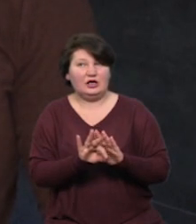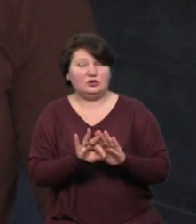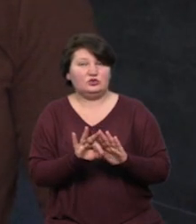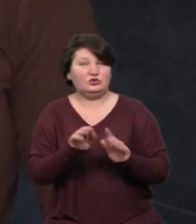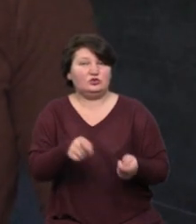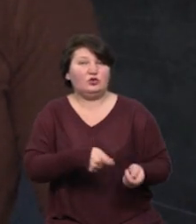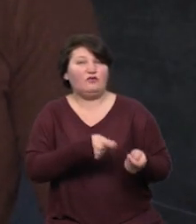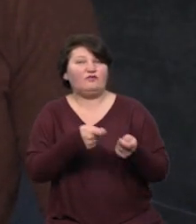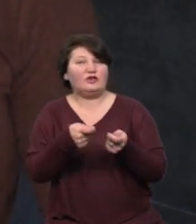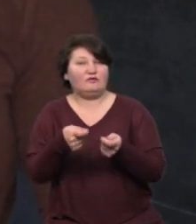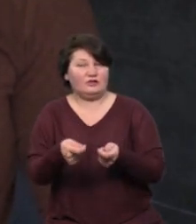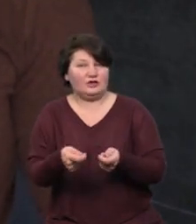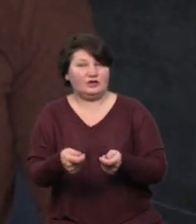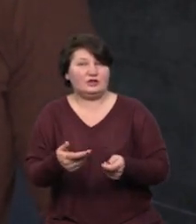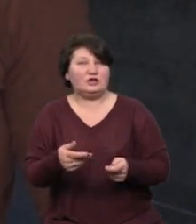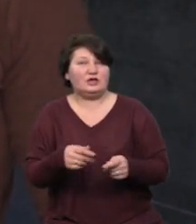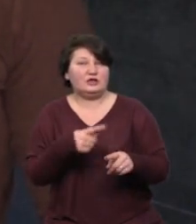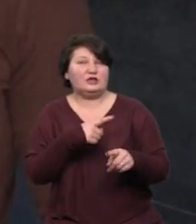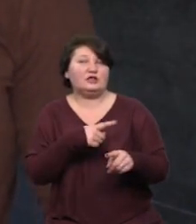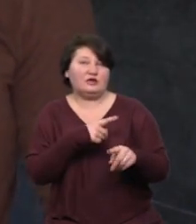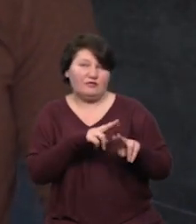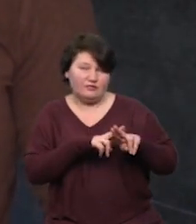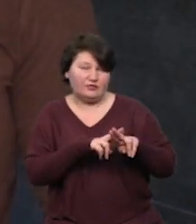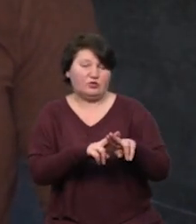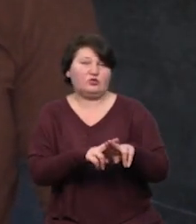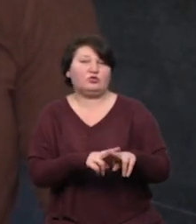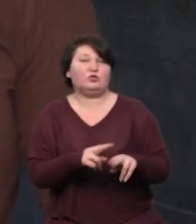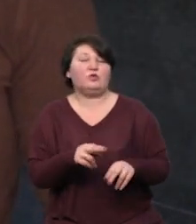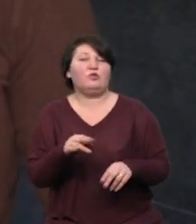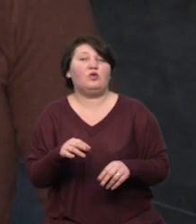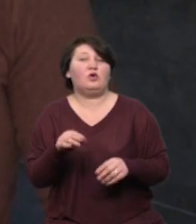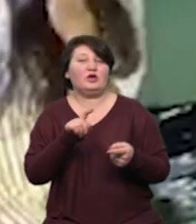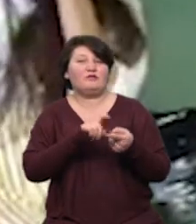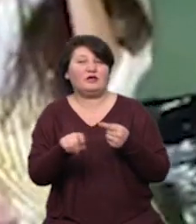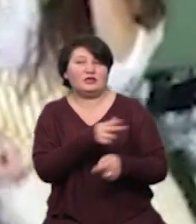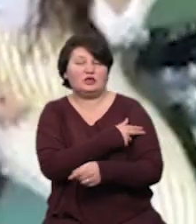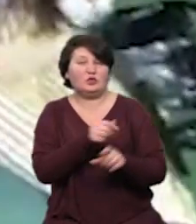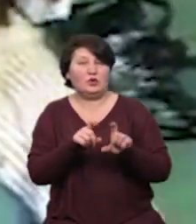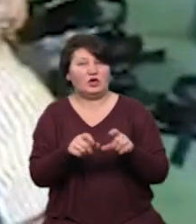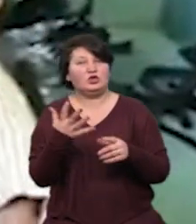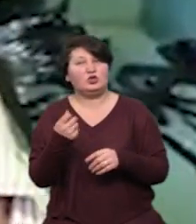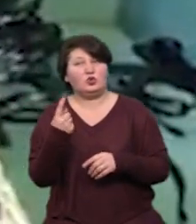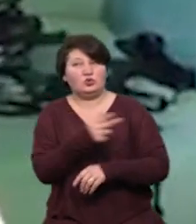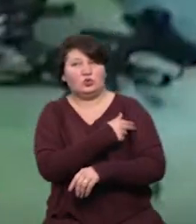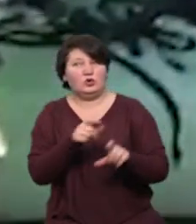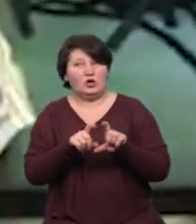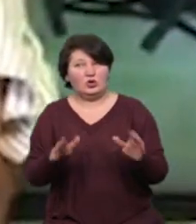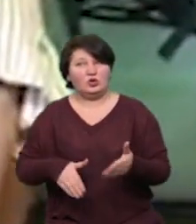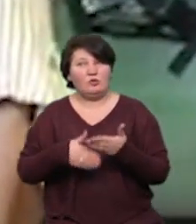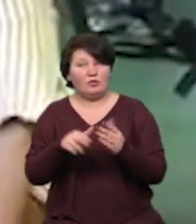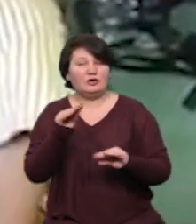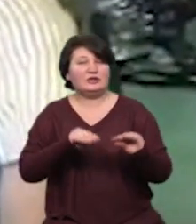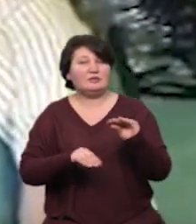на швидку допомогу, в інфекційну лікарню і ще в одну лікарню. Допомагали Олексію збирати